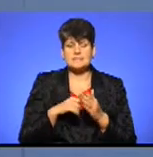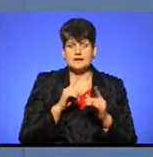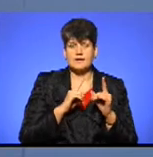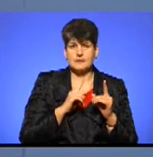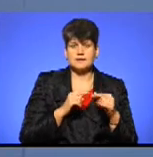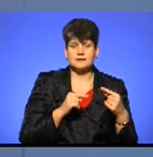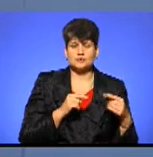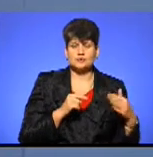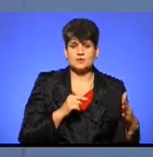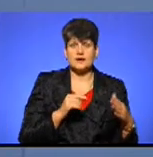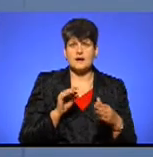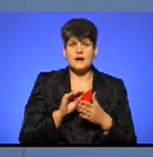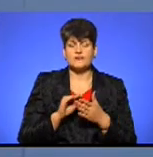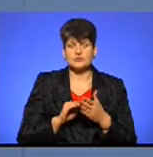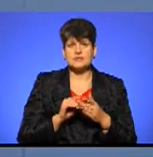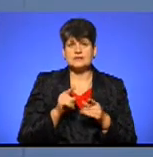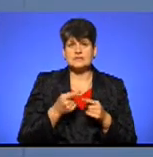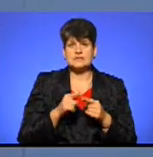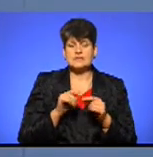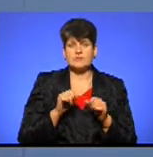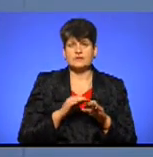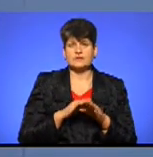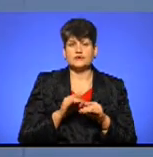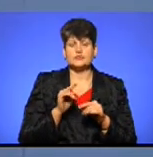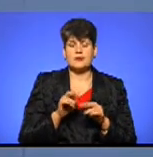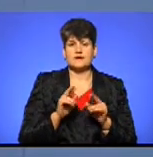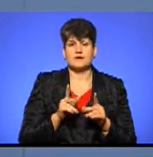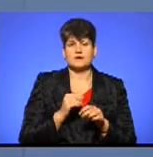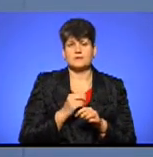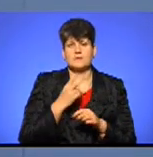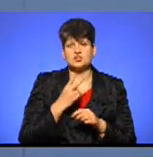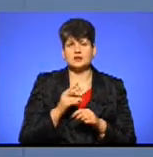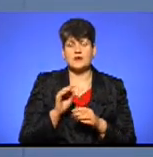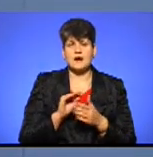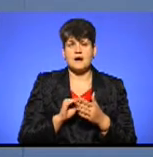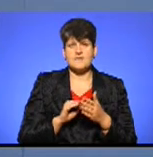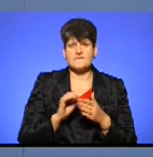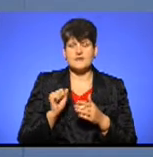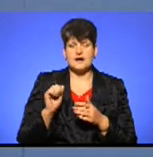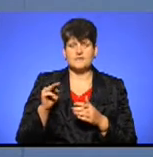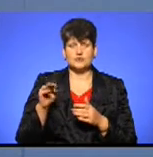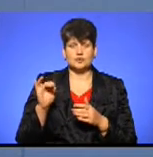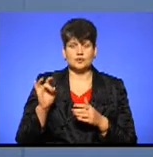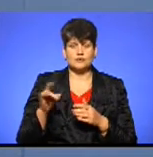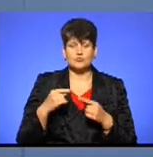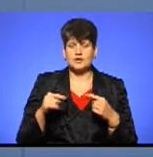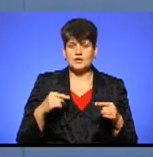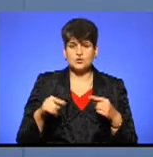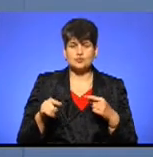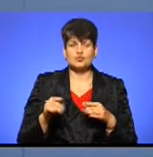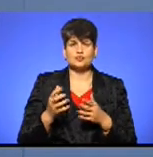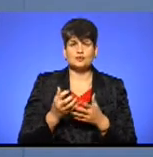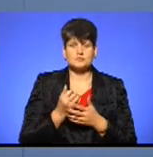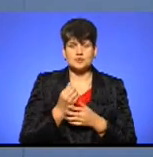іншої сторони автор проєкту. І тільки разом можна реалізувати цей проєкт так, як бачить його автор. По-іншому, односторонньому, його факту успішно